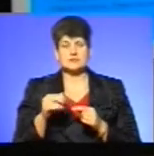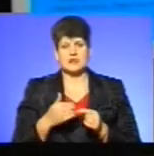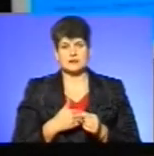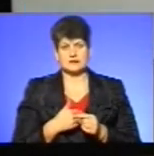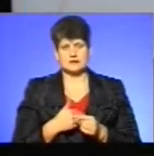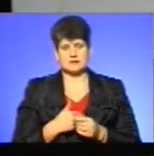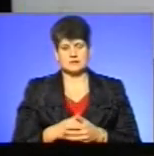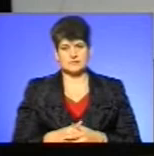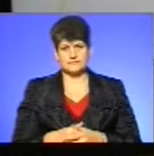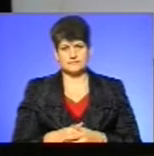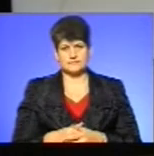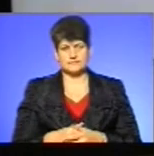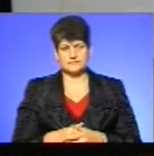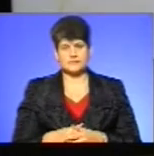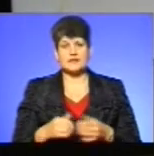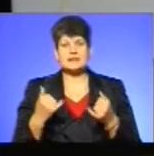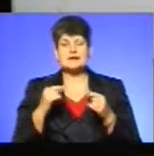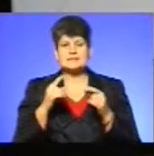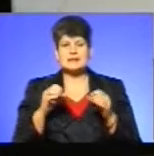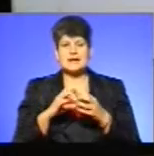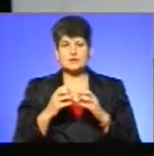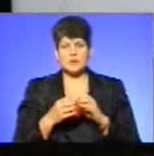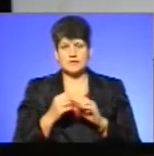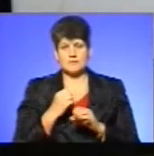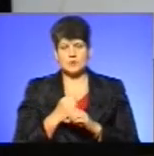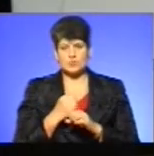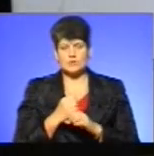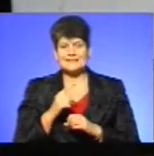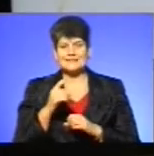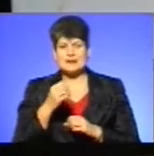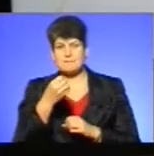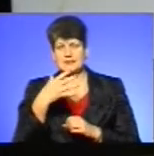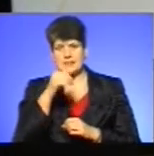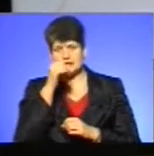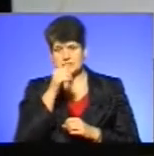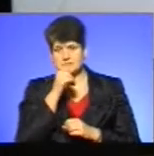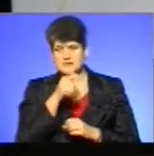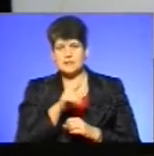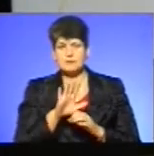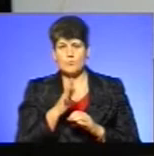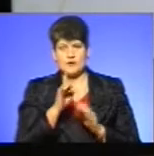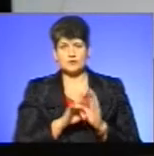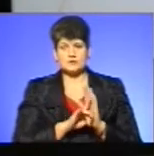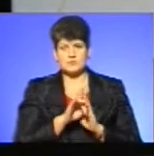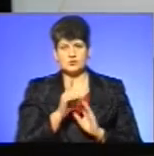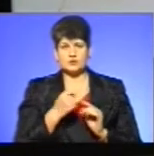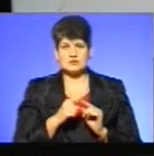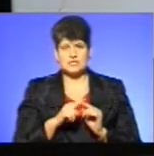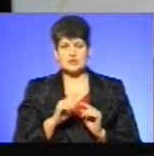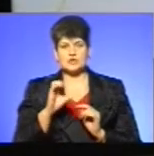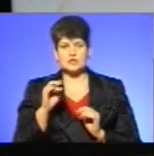За результатами роботи, тобто за 15 місяців з моменту запуску цієї соціальної